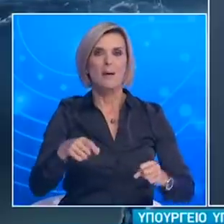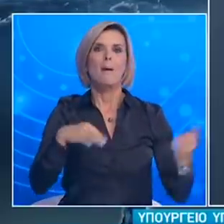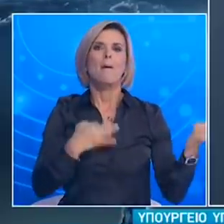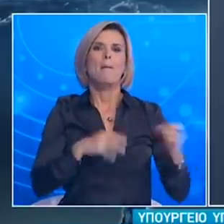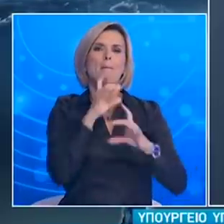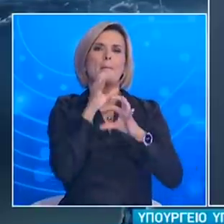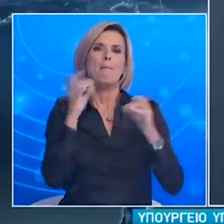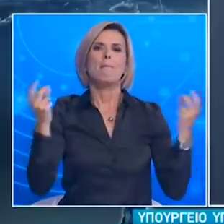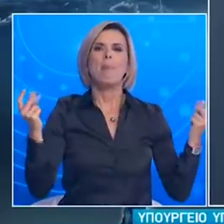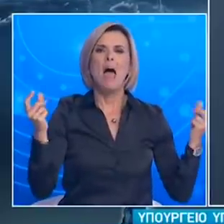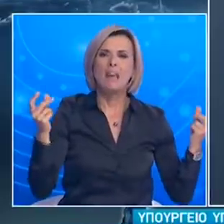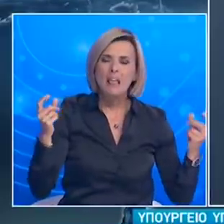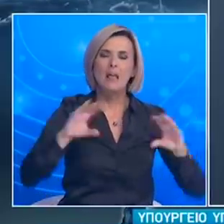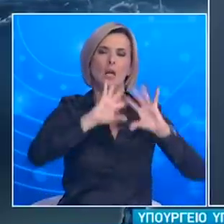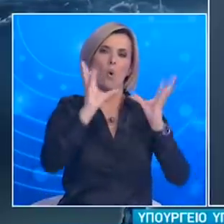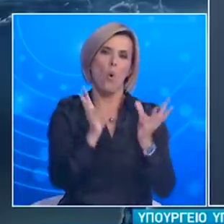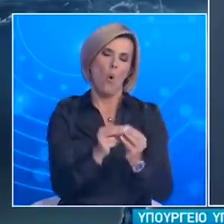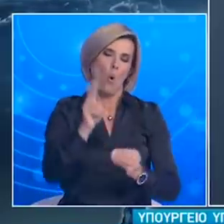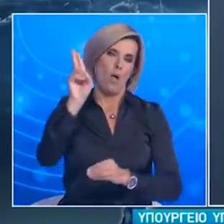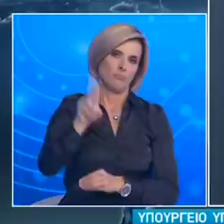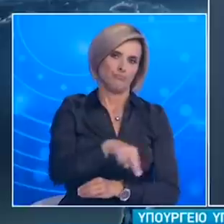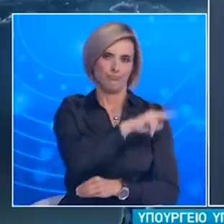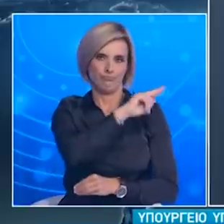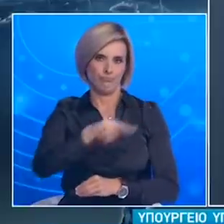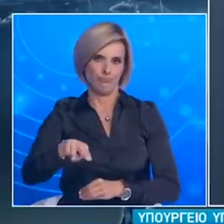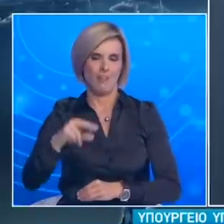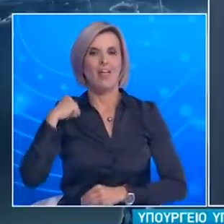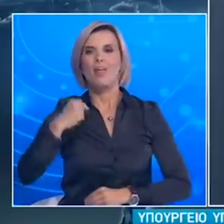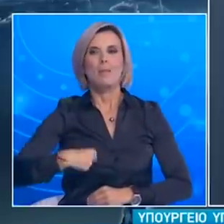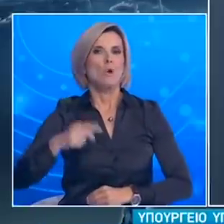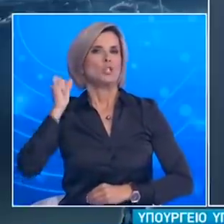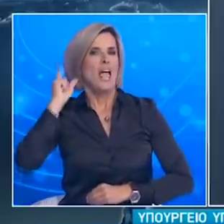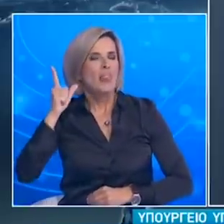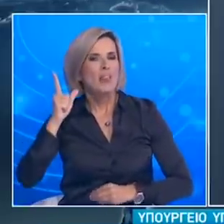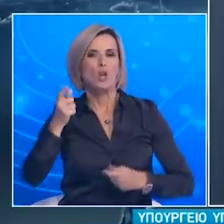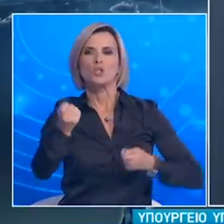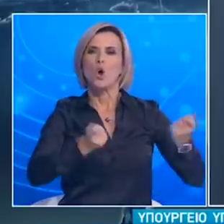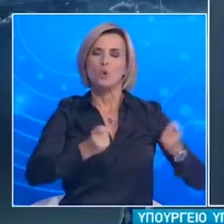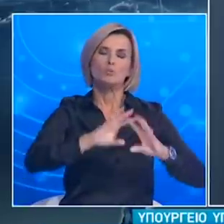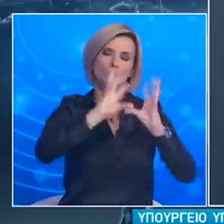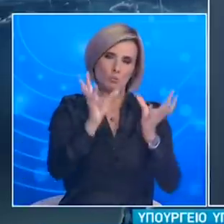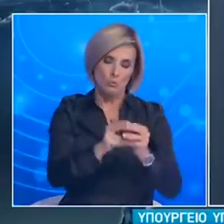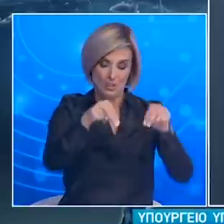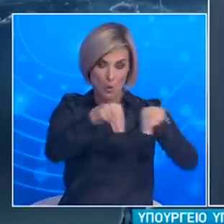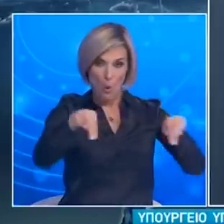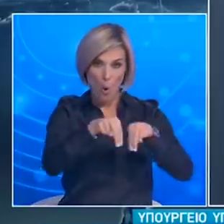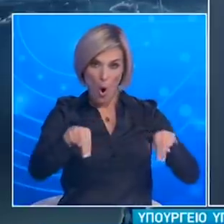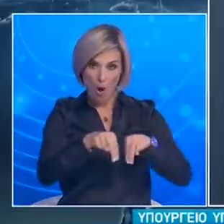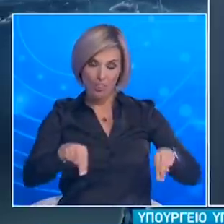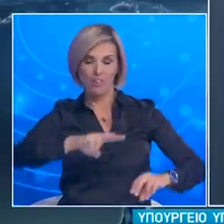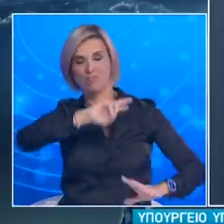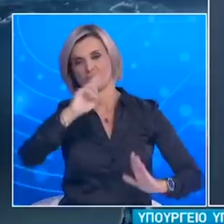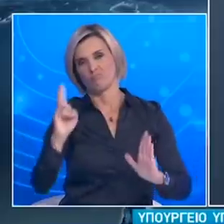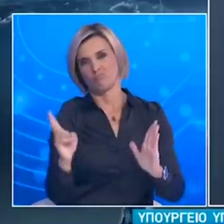και άλλων δημόσιων ανοιχτών εκδηλώσεων η αναστολή κάθε δημόσιας εκδήλωσης οποία οι συμμετέχοντες είναι όρθιοι επιπλέον με στόχο την